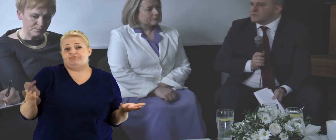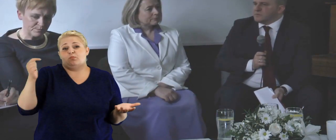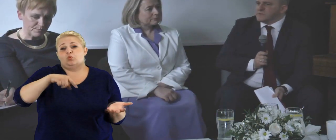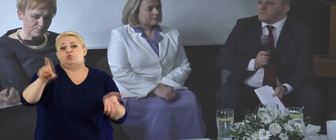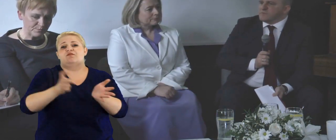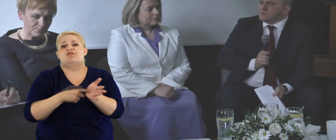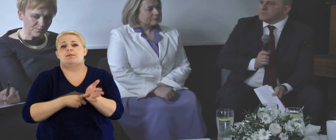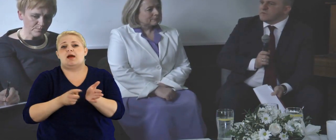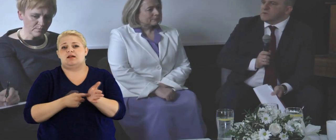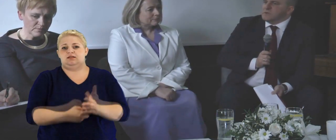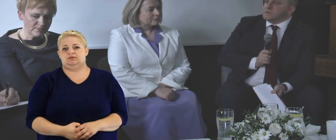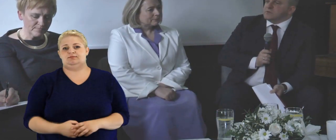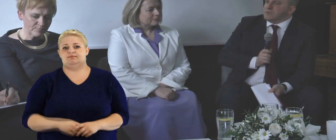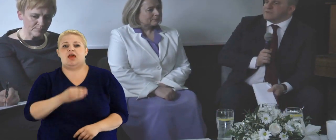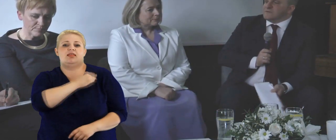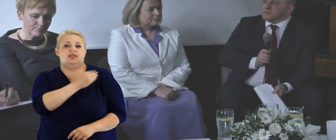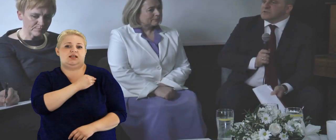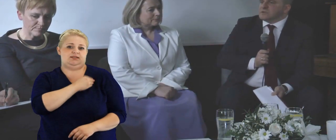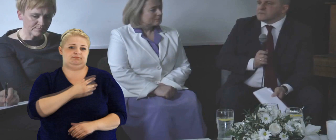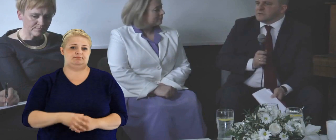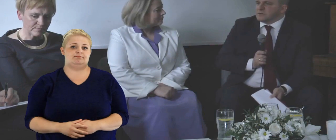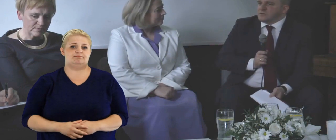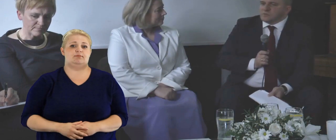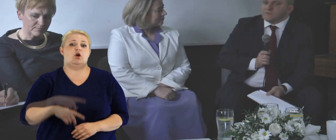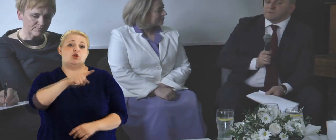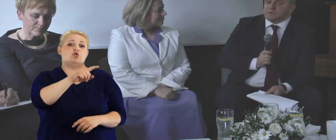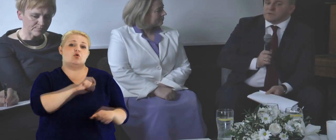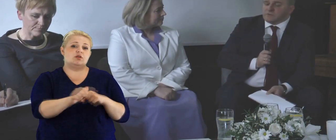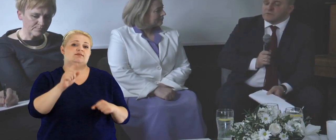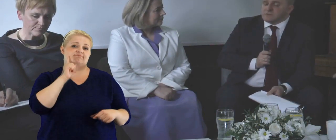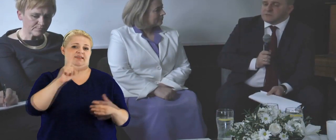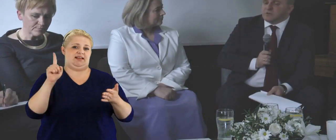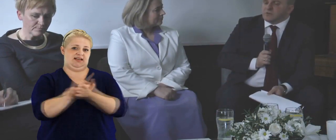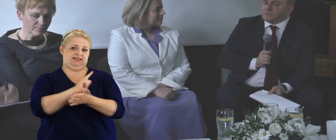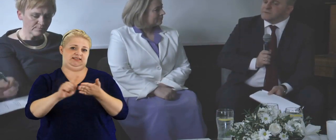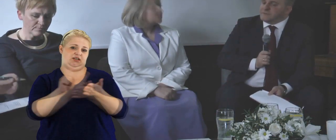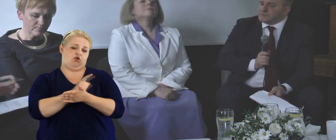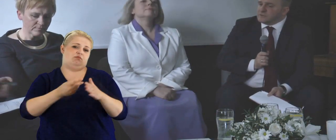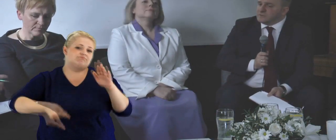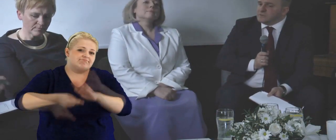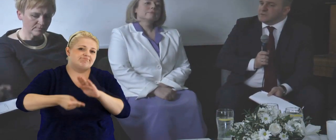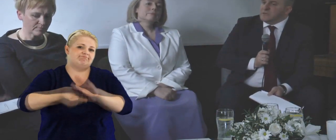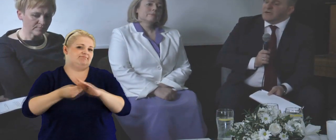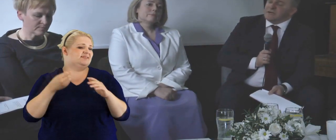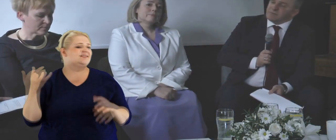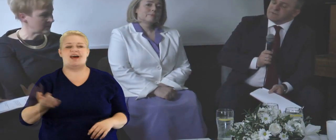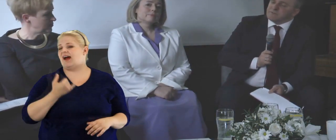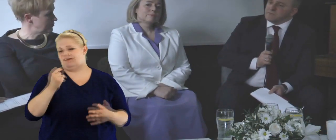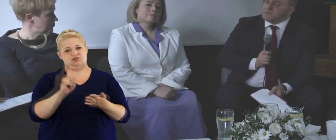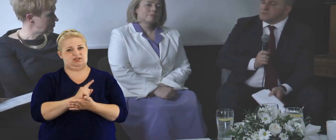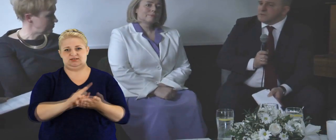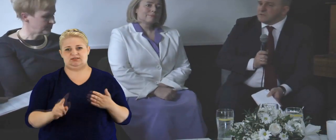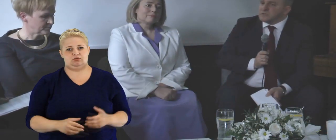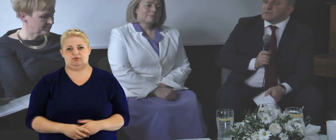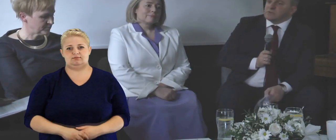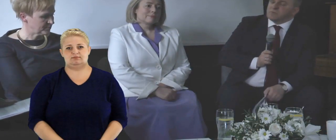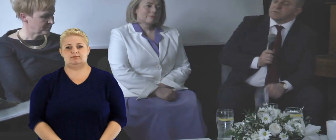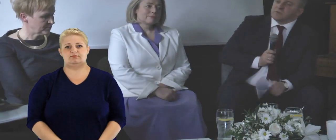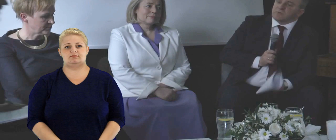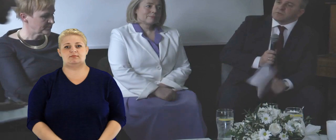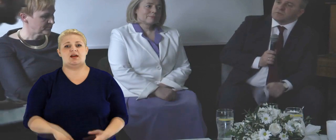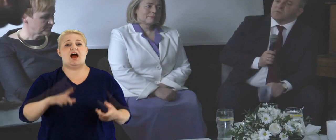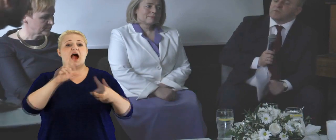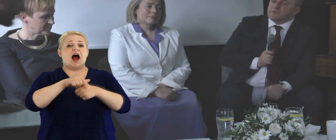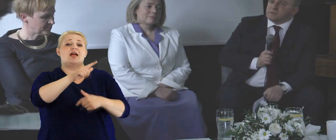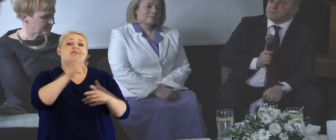posłów, etycznej postawy posłów. Tu jest faktycznie ryzyko na korupcję, stronie ryzyko korupcji zawsze, ale proste przepisy tego nie ograniczają, czyli